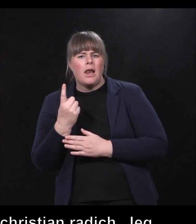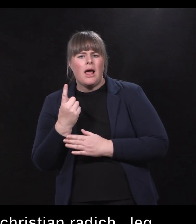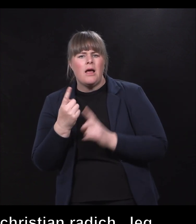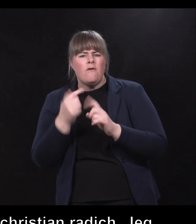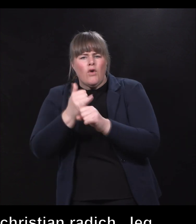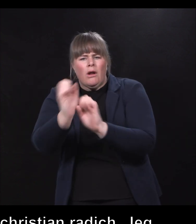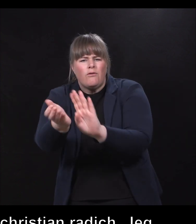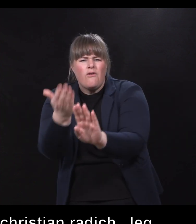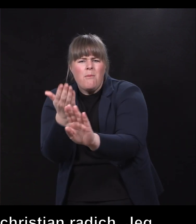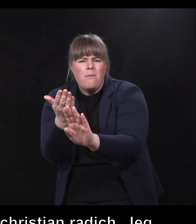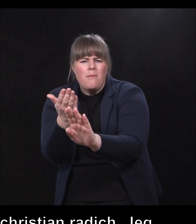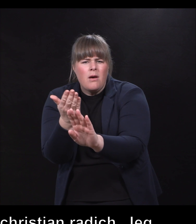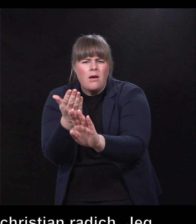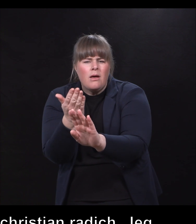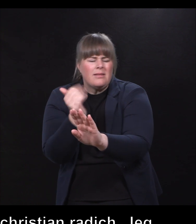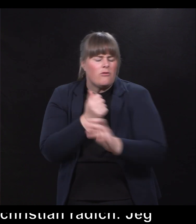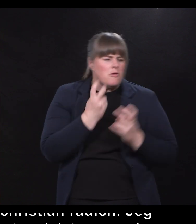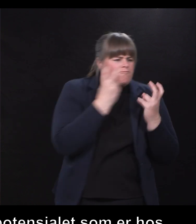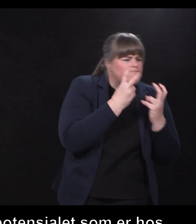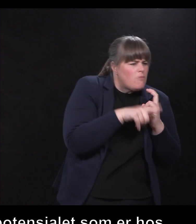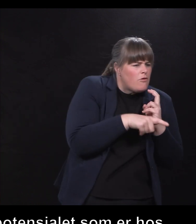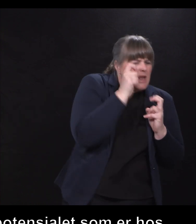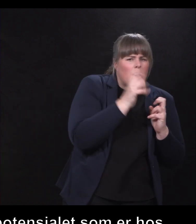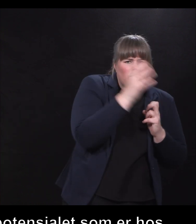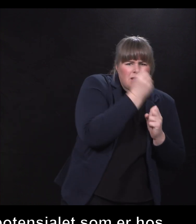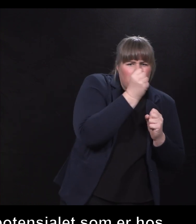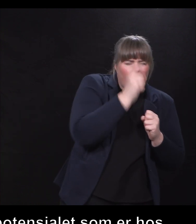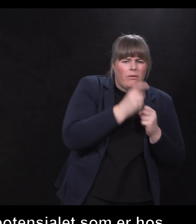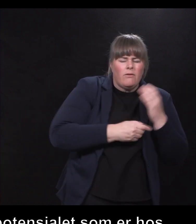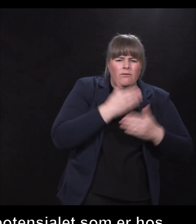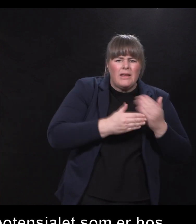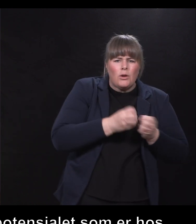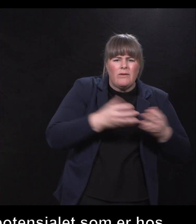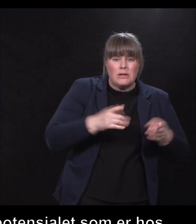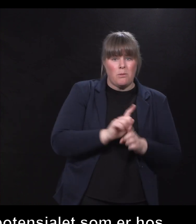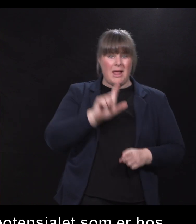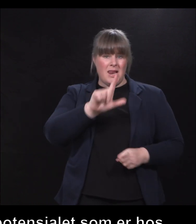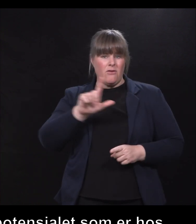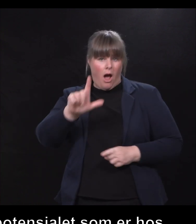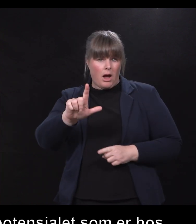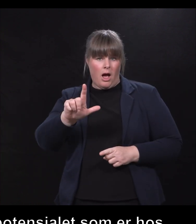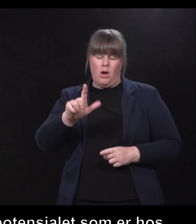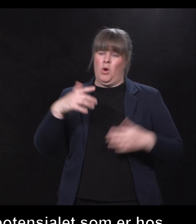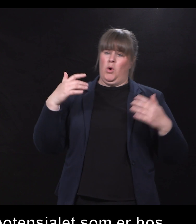finne et konsept som man har tro på at man kan videreutvikle, litt sånn som i liv. jeg synes det var et fantastisk